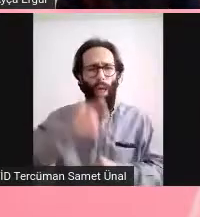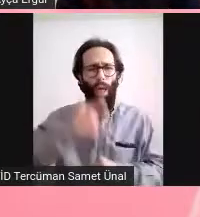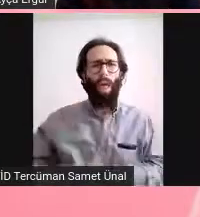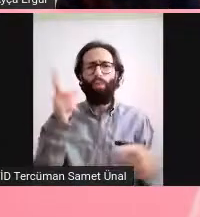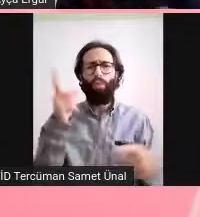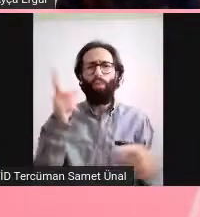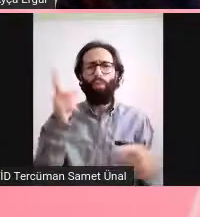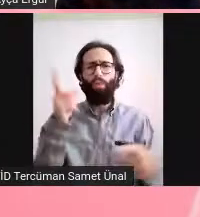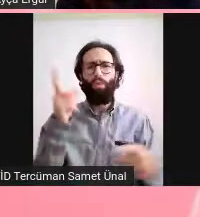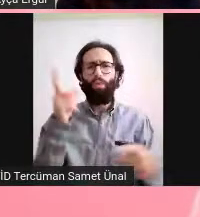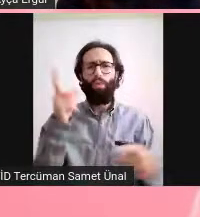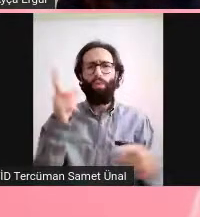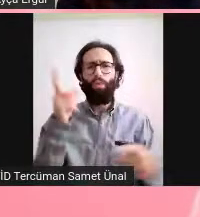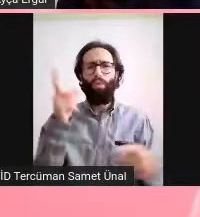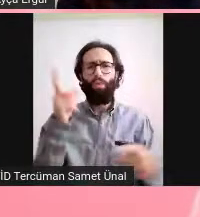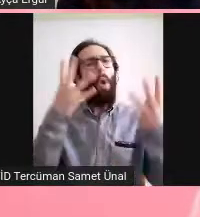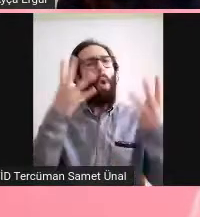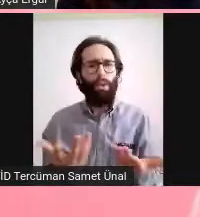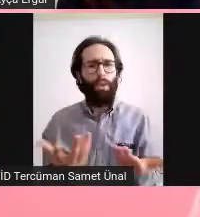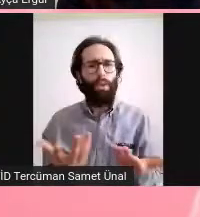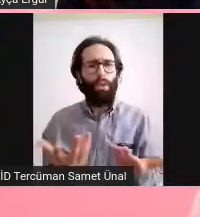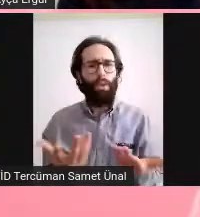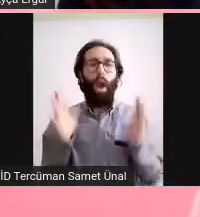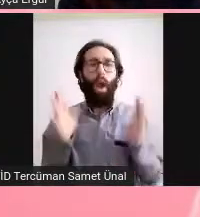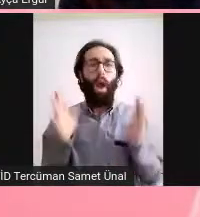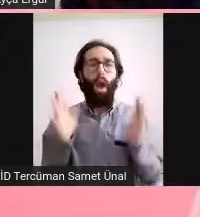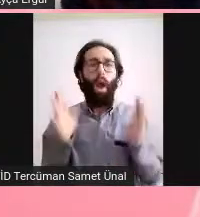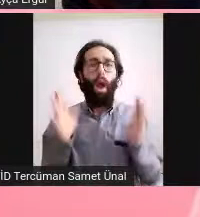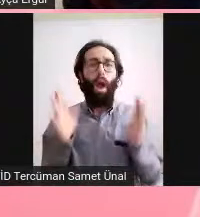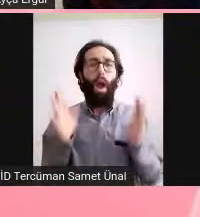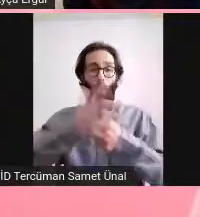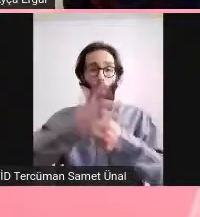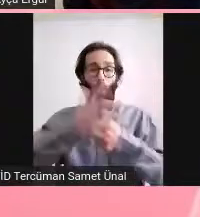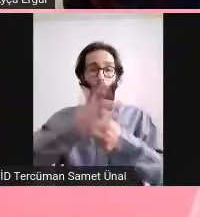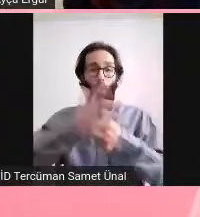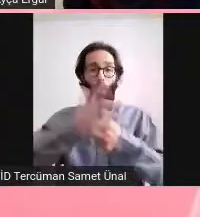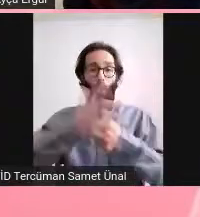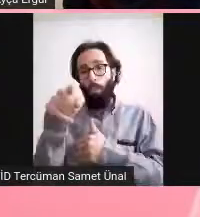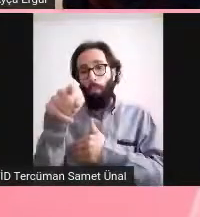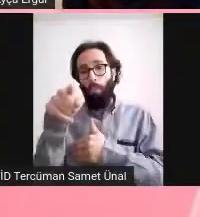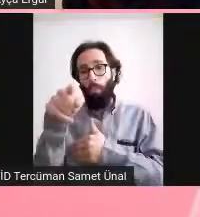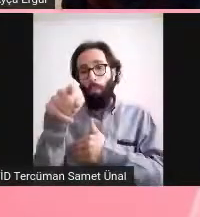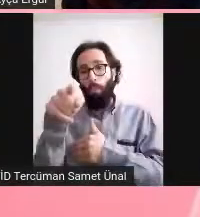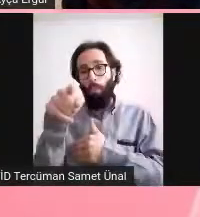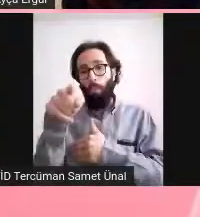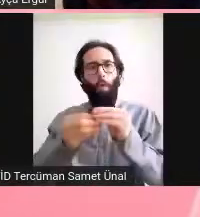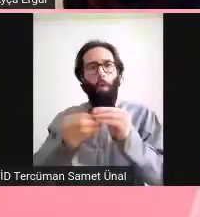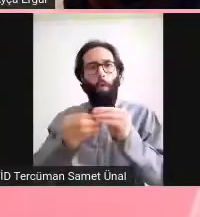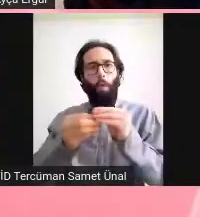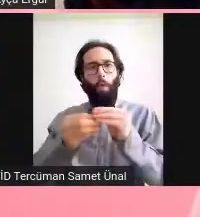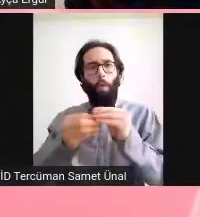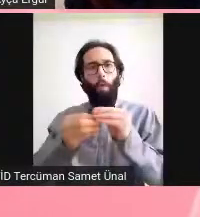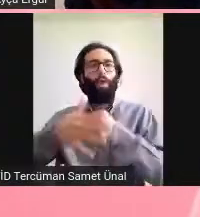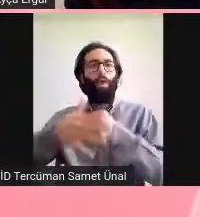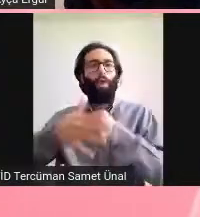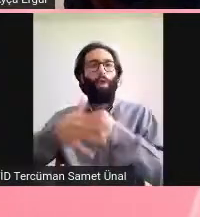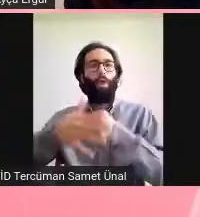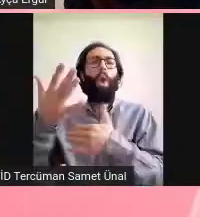normaldeki sıklığının üzerine çıkmış olması. İşte UK'de yani Birleşik Krallık'ta 125